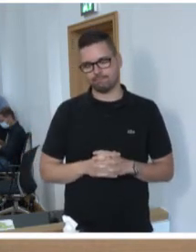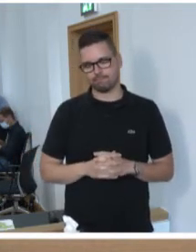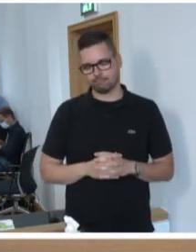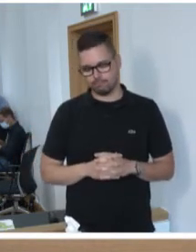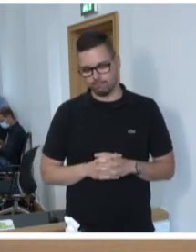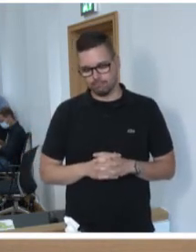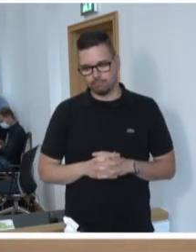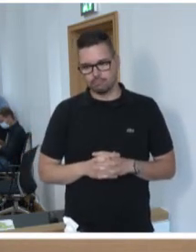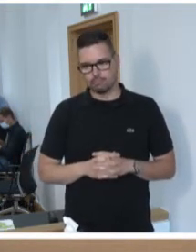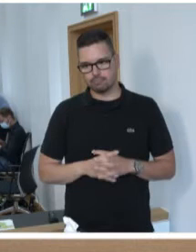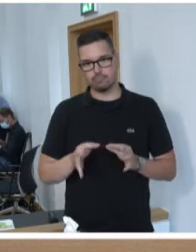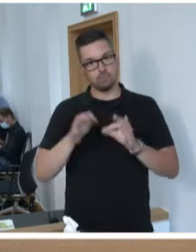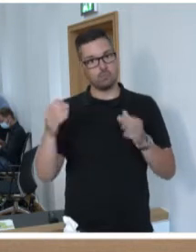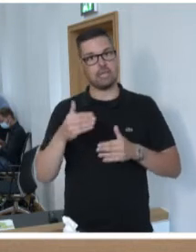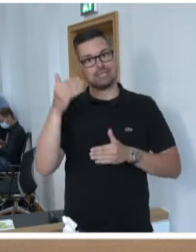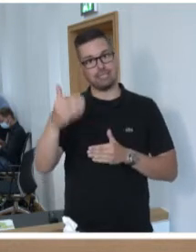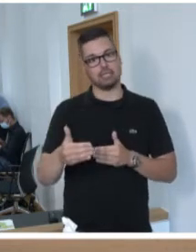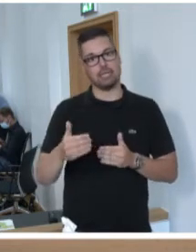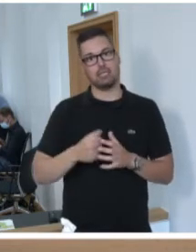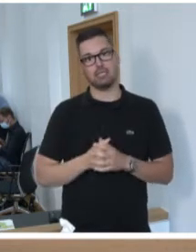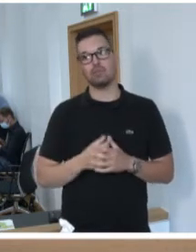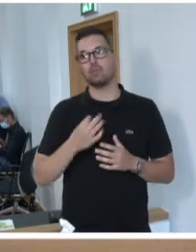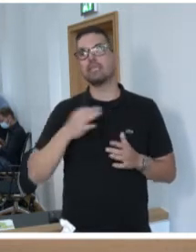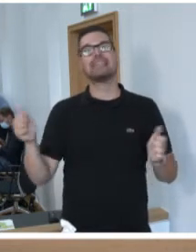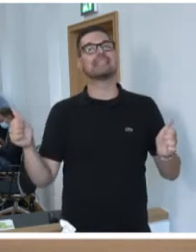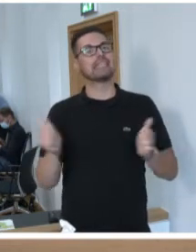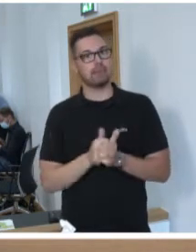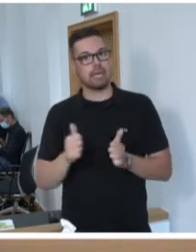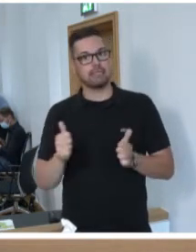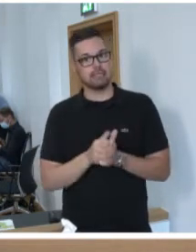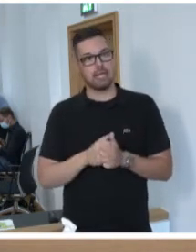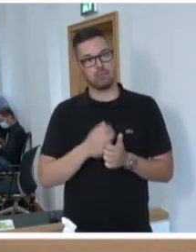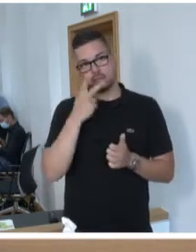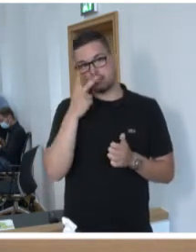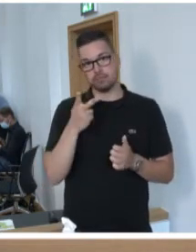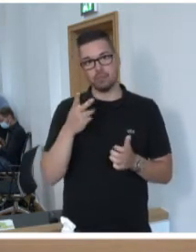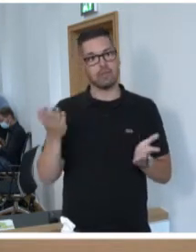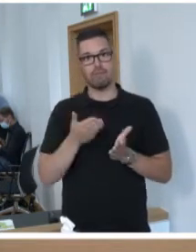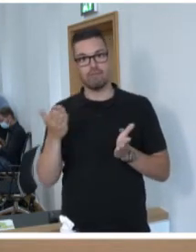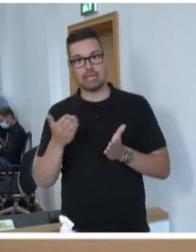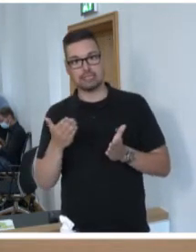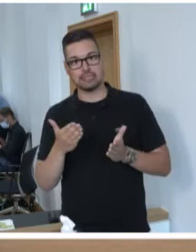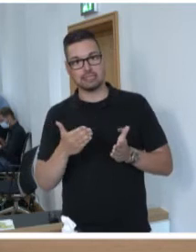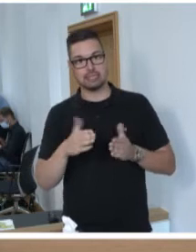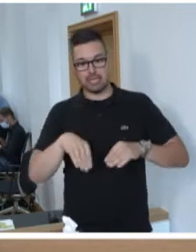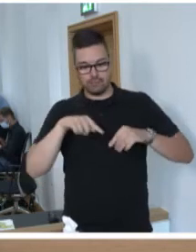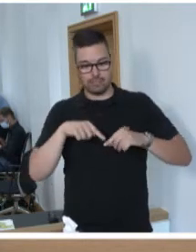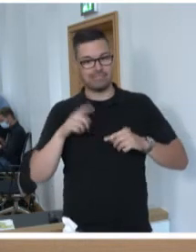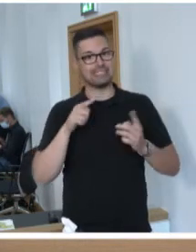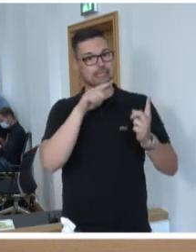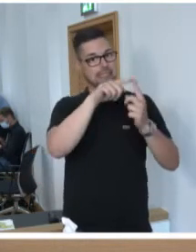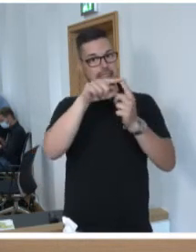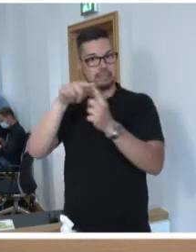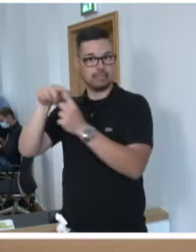Der Tag danach, um uns auch noch einmal gemeinsam vor Augen zu führen, was war die Ausgangslage, was waren unsere Ziele.